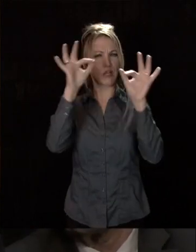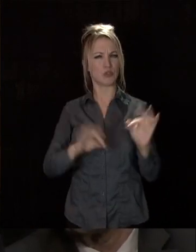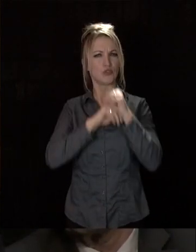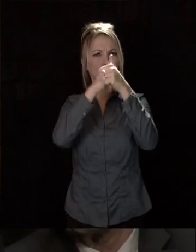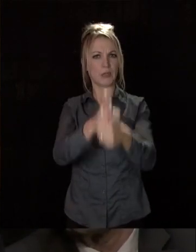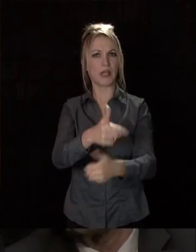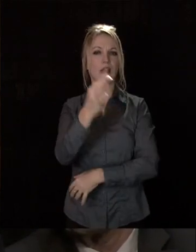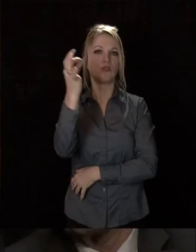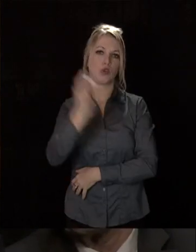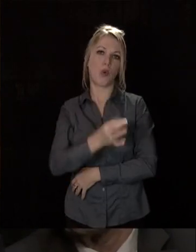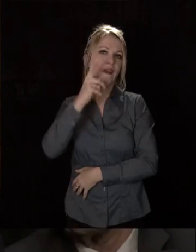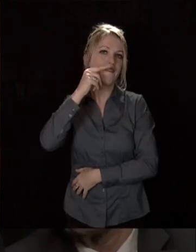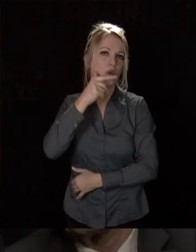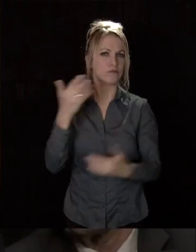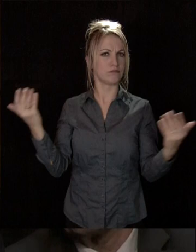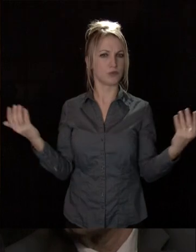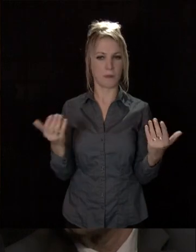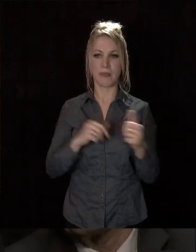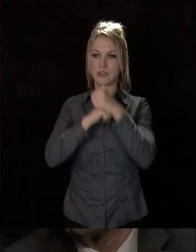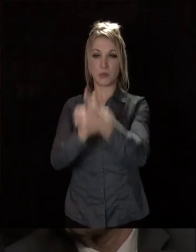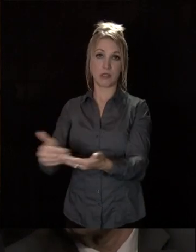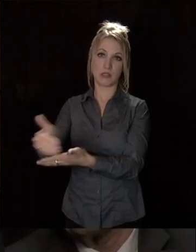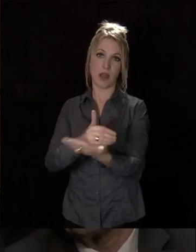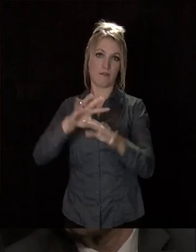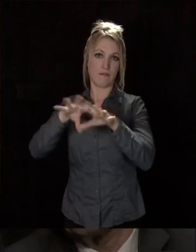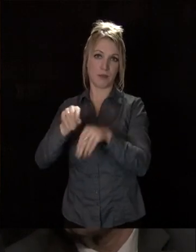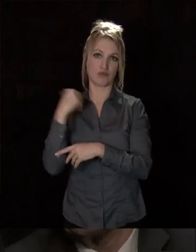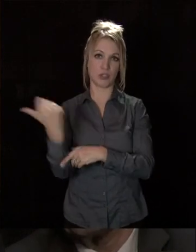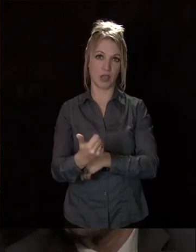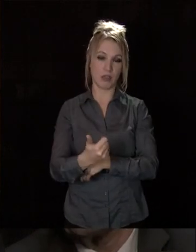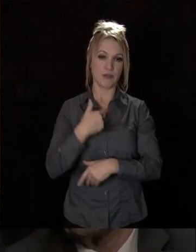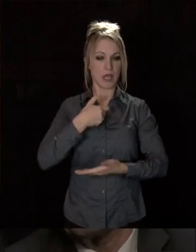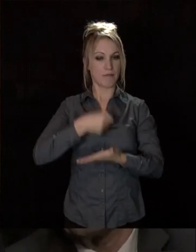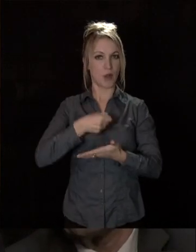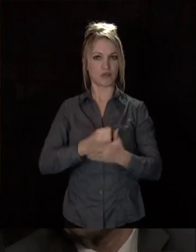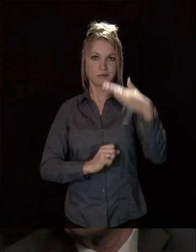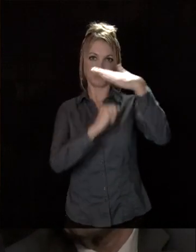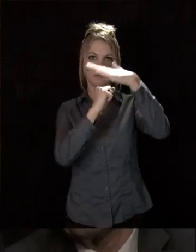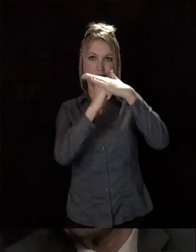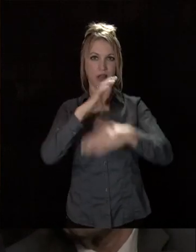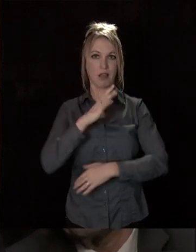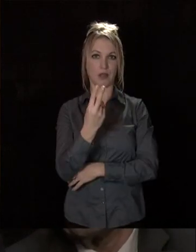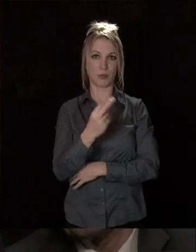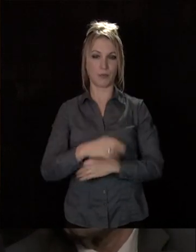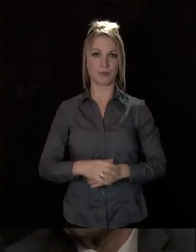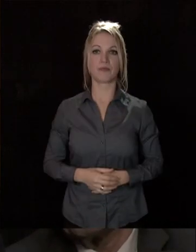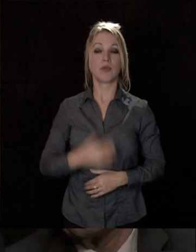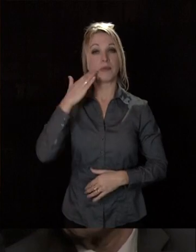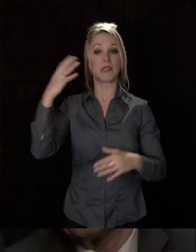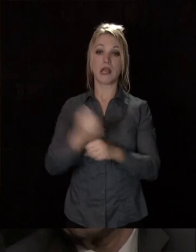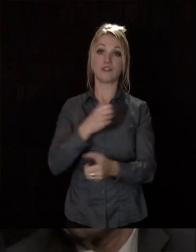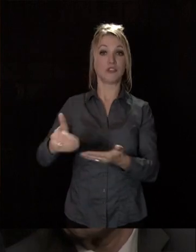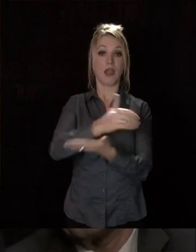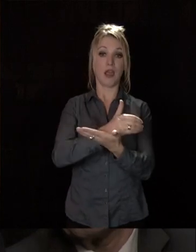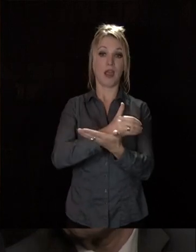du taux d'effort. Le taux d'effort, c'est-à-dire en fonction du revenu des familles. Il y un plancher et il y un plafond. Et plus on gagne d'argent,